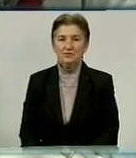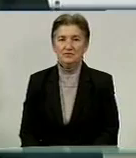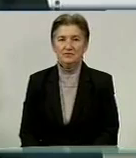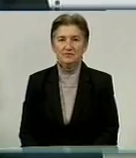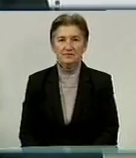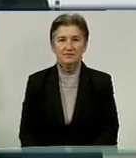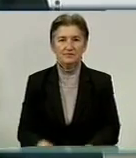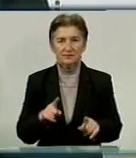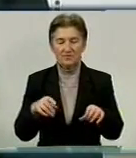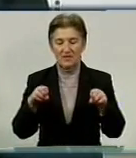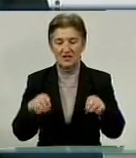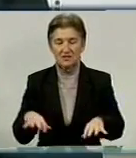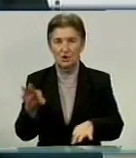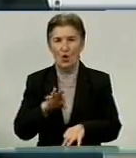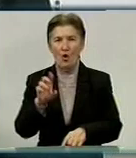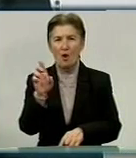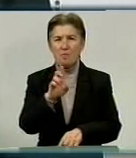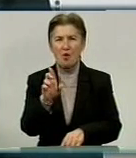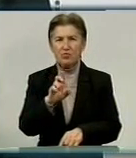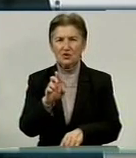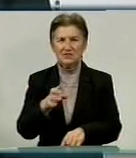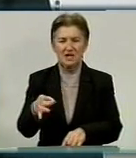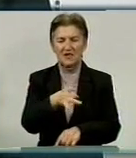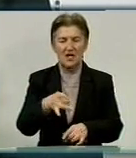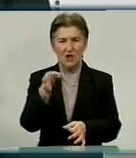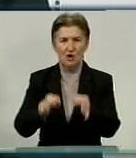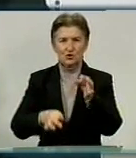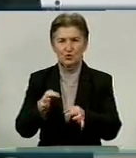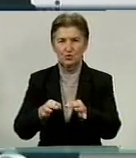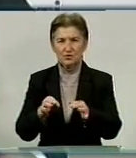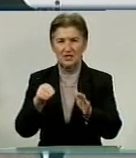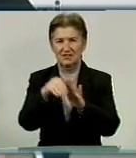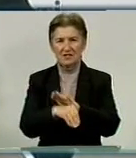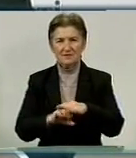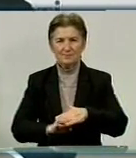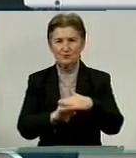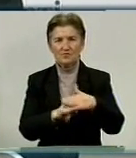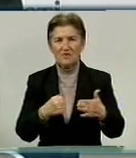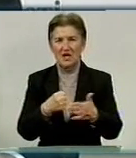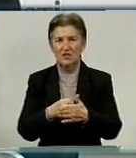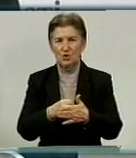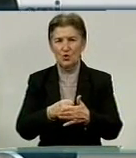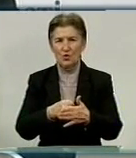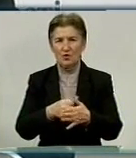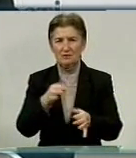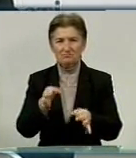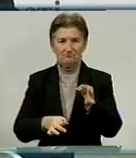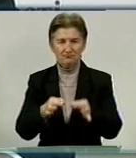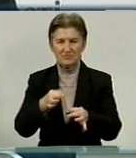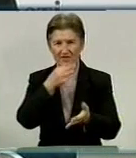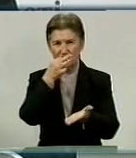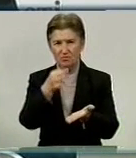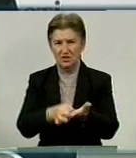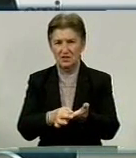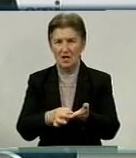Рішення відносно судді Бобринецького районного суду покладено в основному притягненні його до кримінальної відповідальності. Зокрема, після отримання висновків